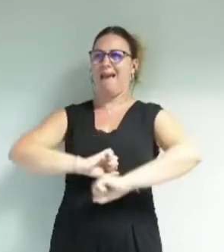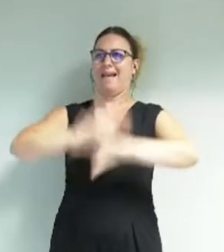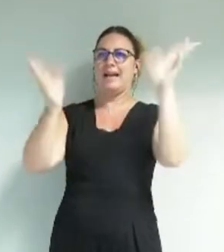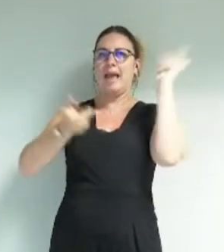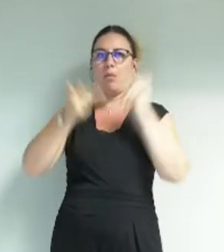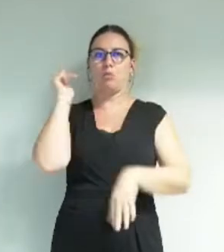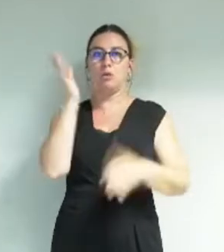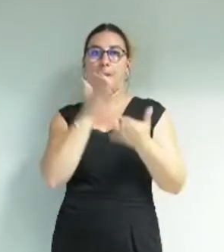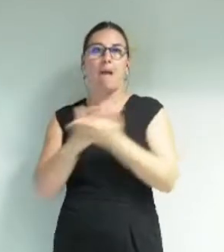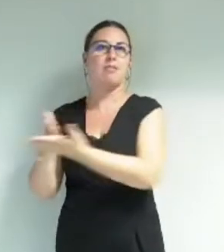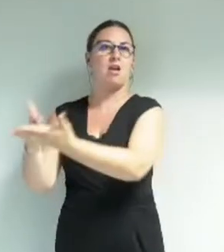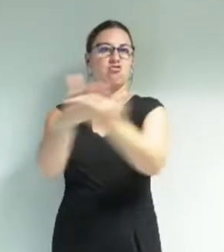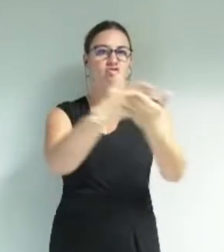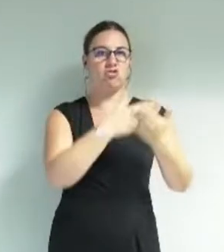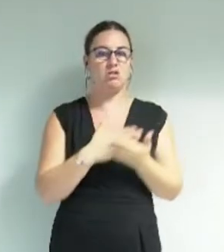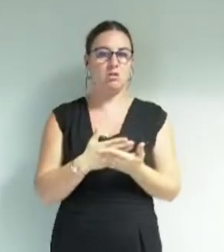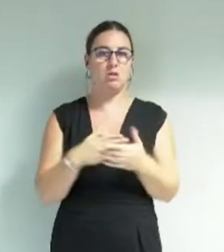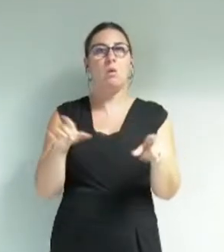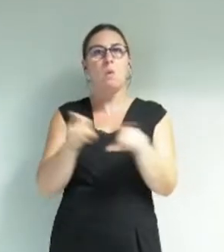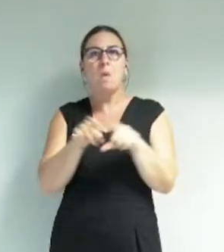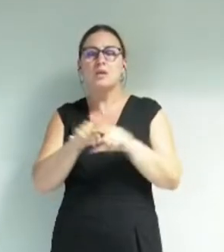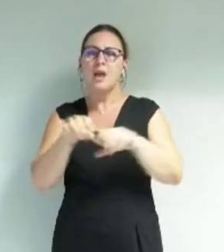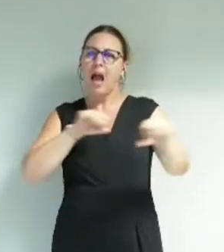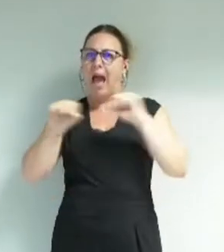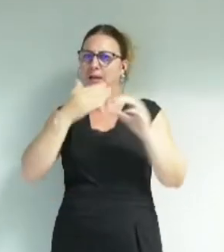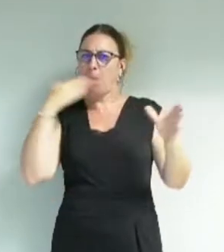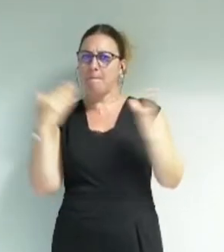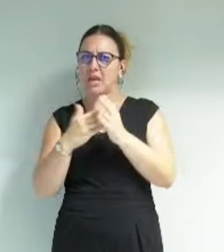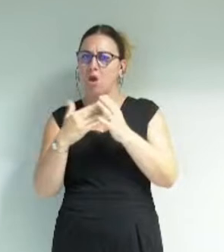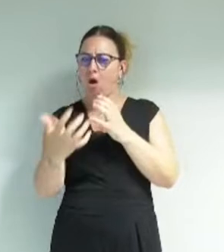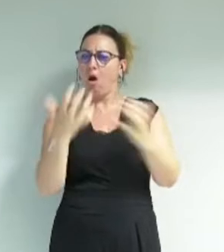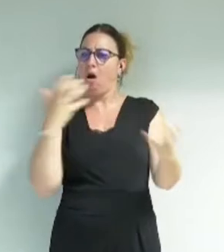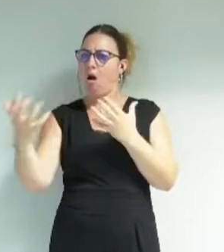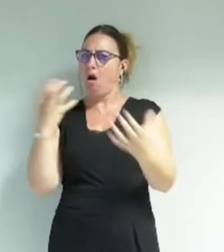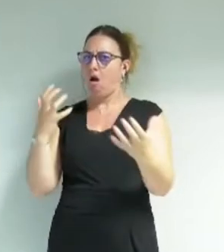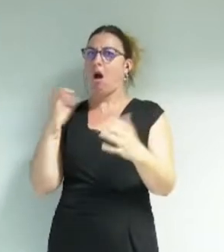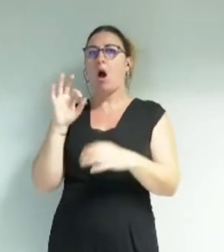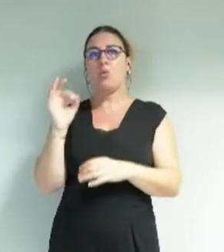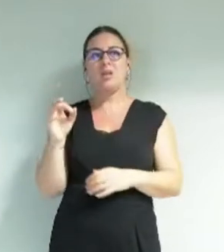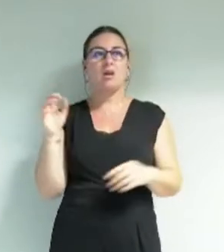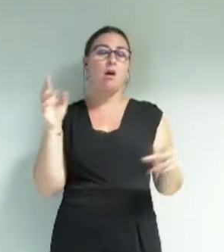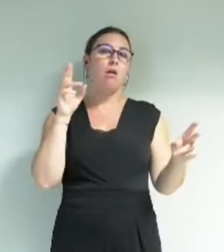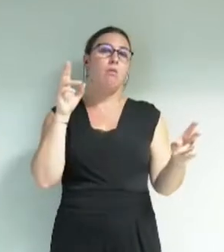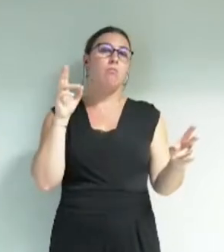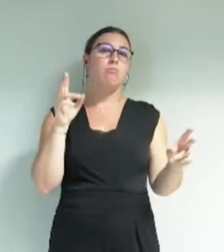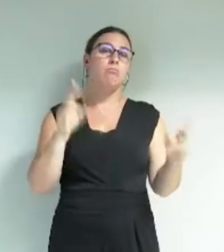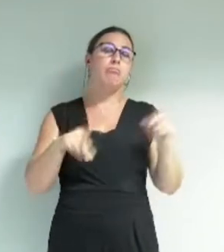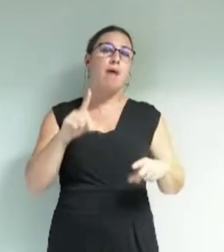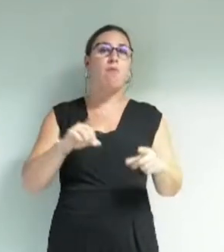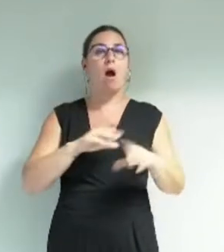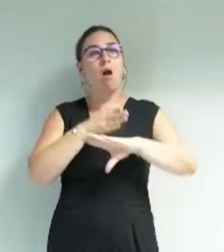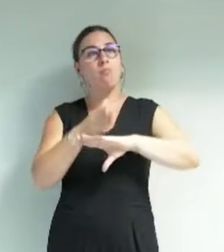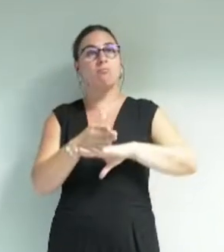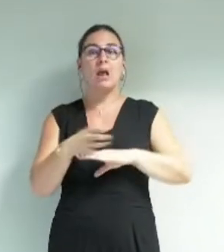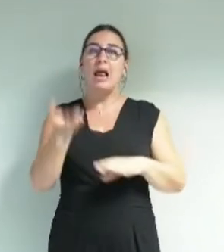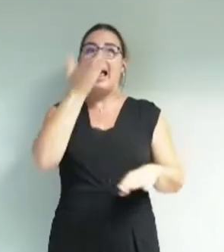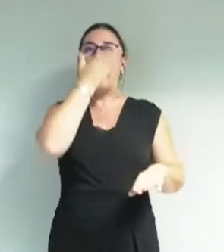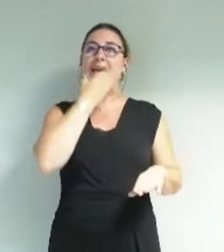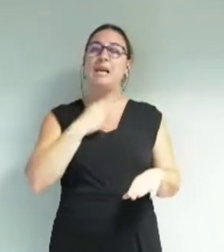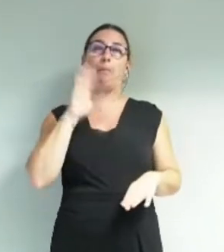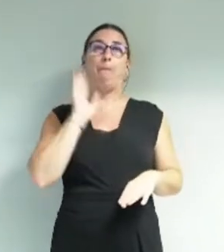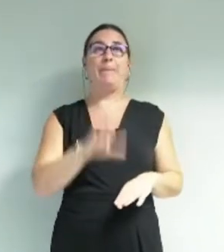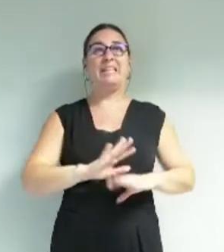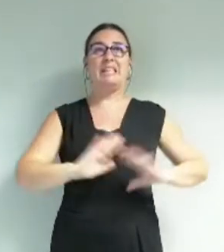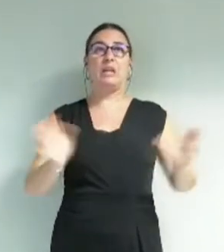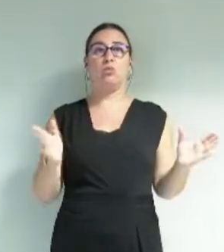partagés, qui reconnaissent mieux l'action qu'ils mènent en abandonnant l'entrée parfois réductrice par esthétique telle qu'elle était jusqu